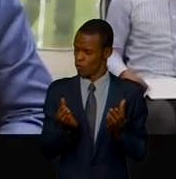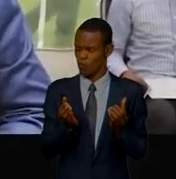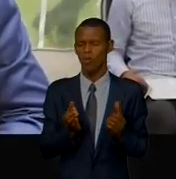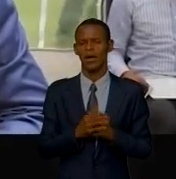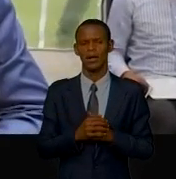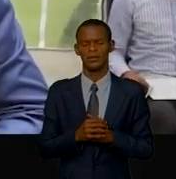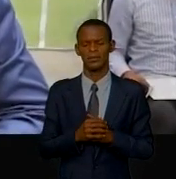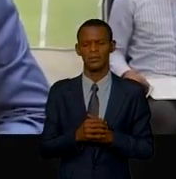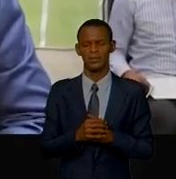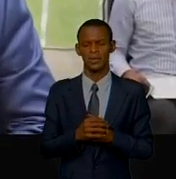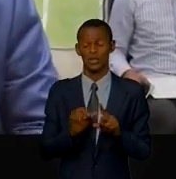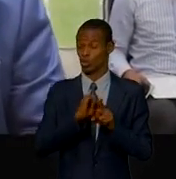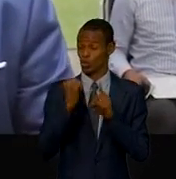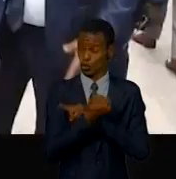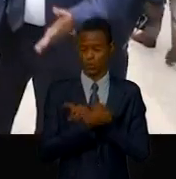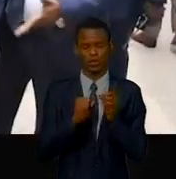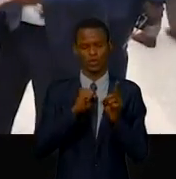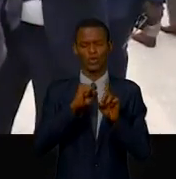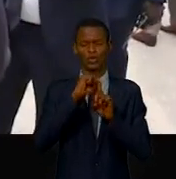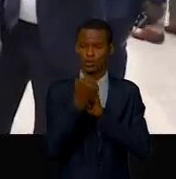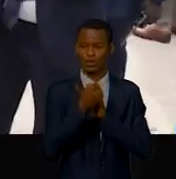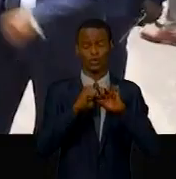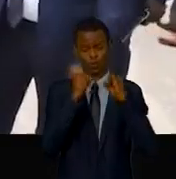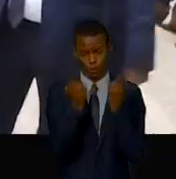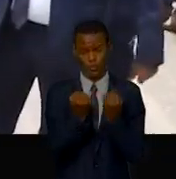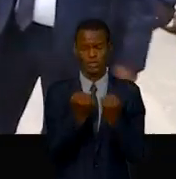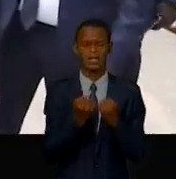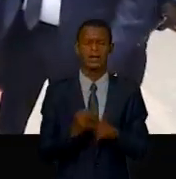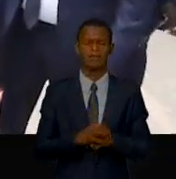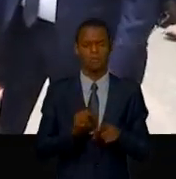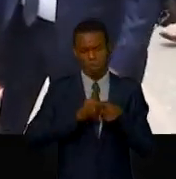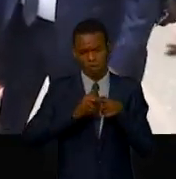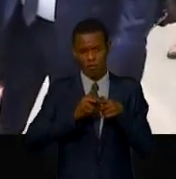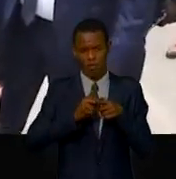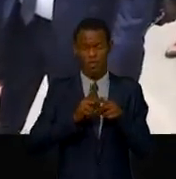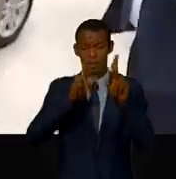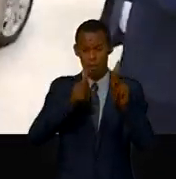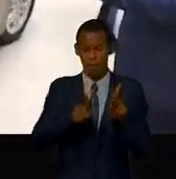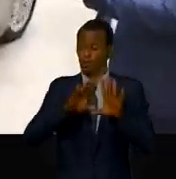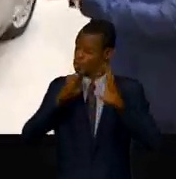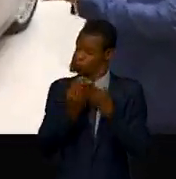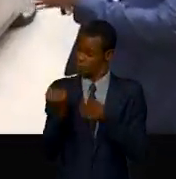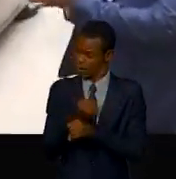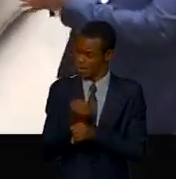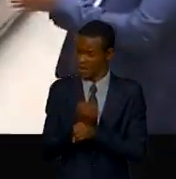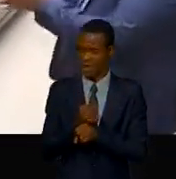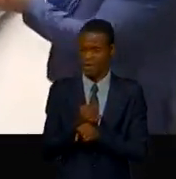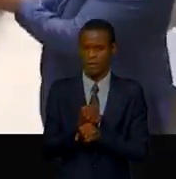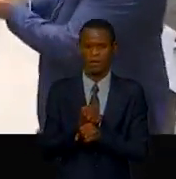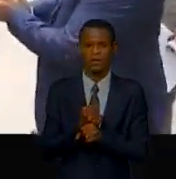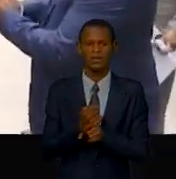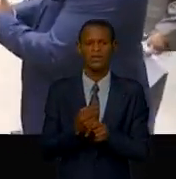la situation sociale et professionnelle des agents soit améliorée. Et ceci